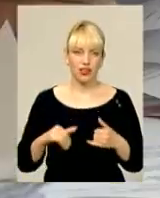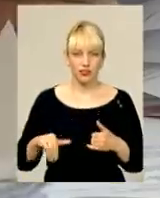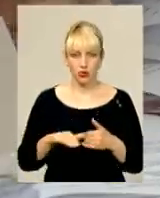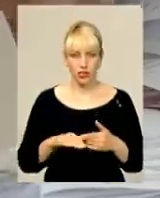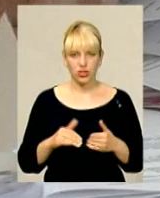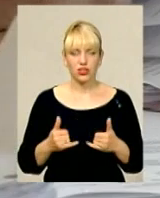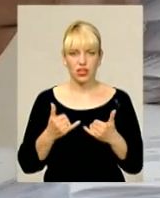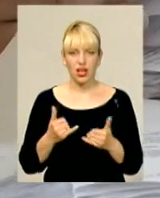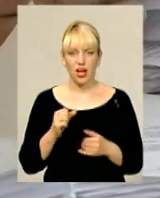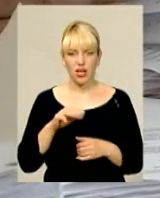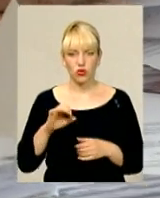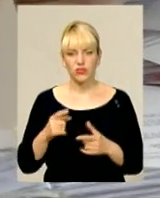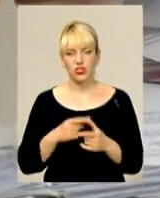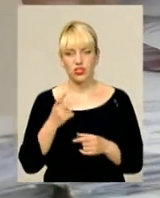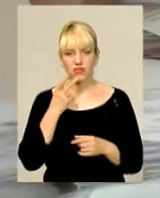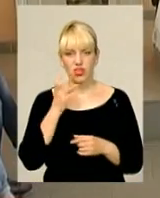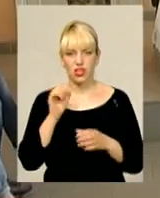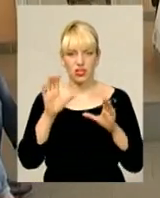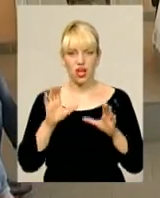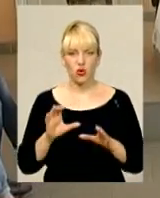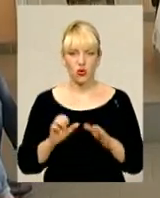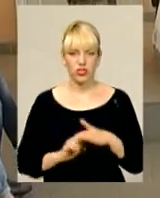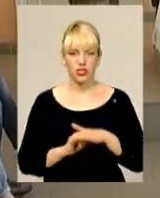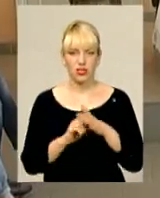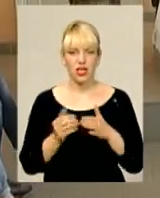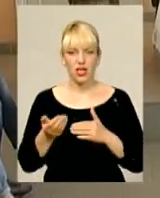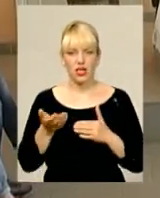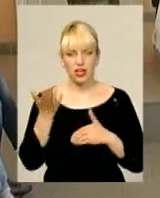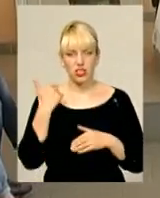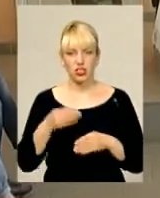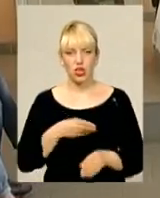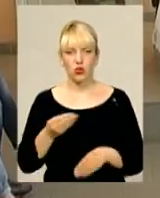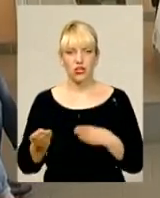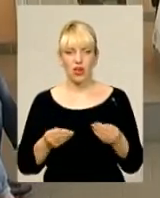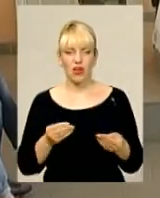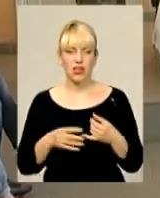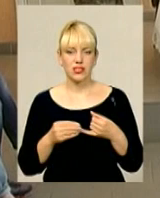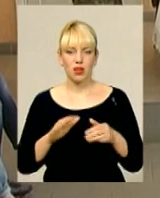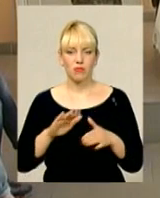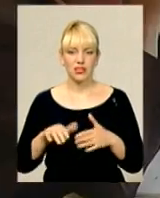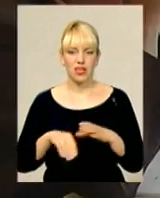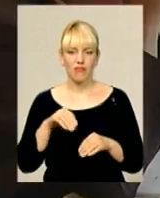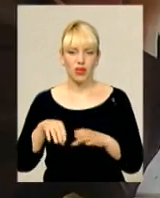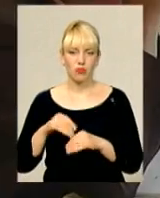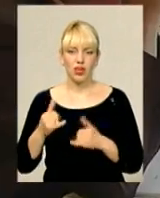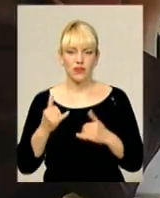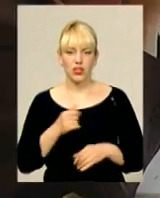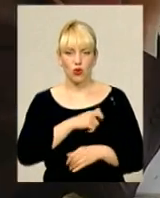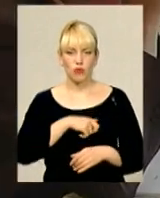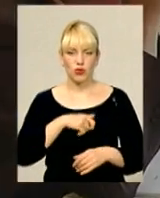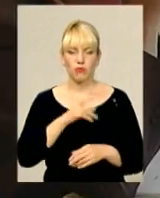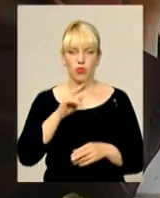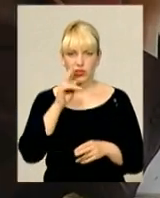треба розібратися, чи завжди на законних засадах роздавали землю раніше. Після виборів вже нинішні обранці про зникнення протоколів